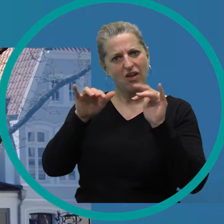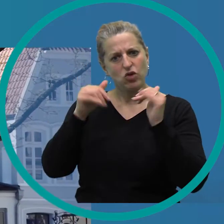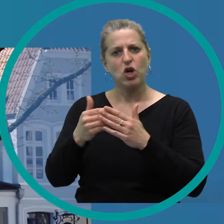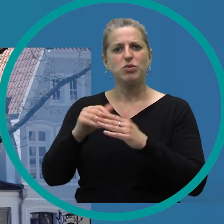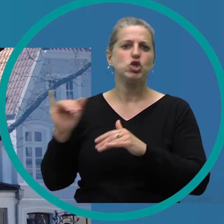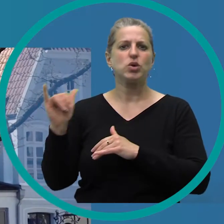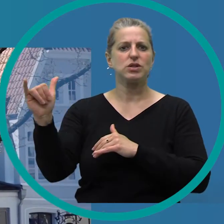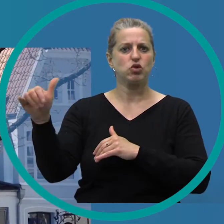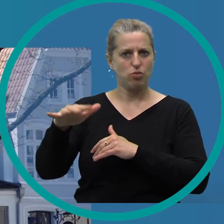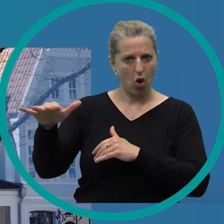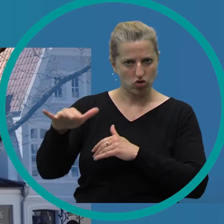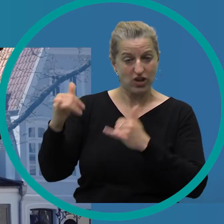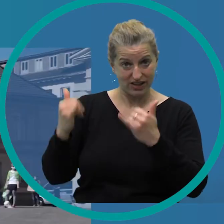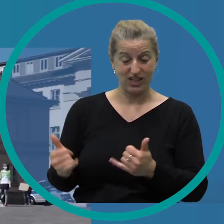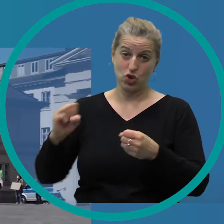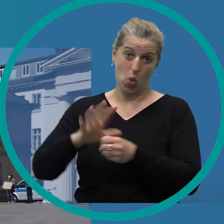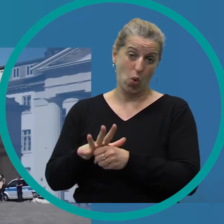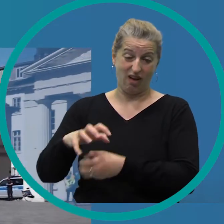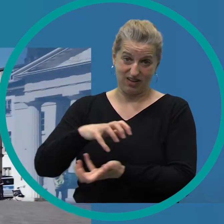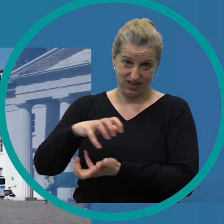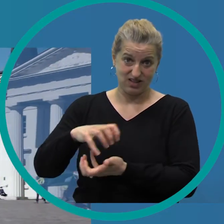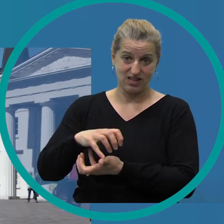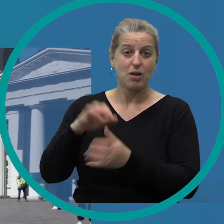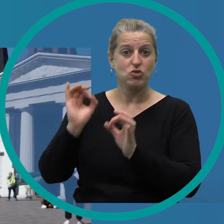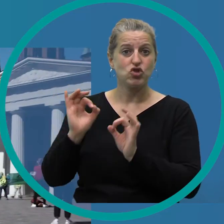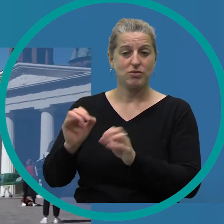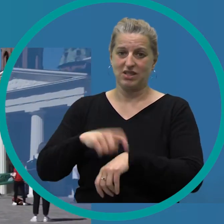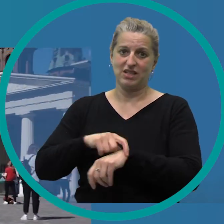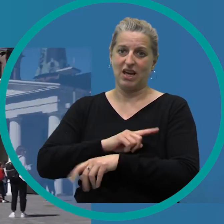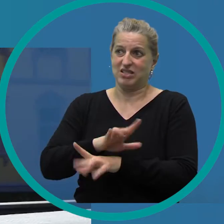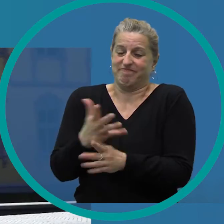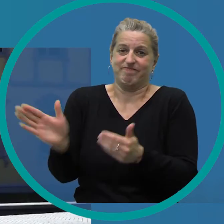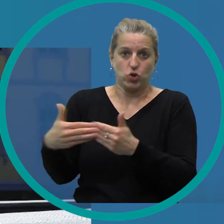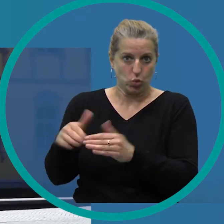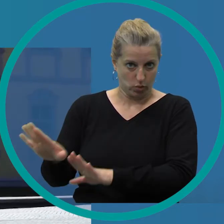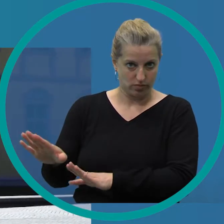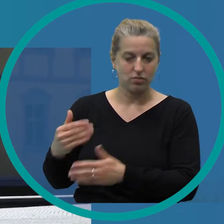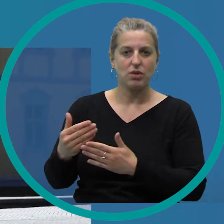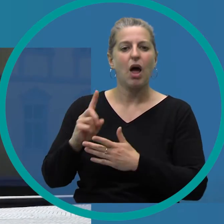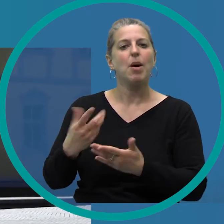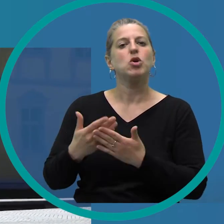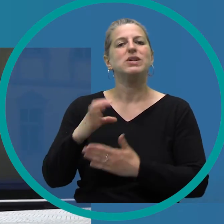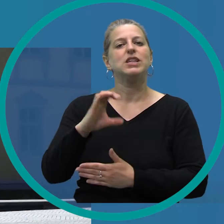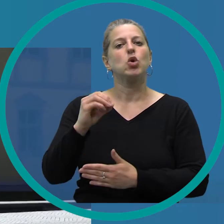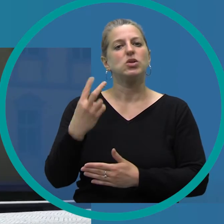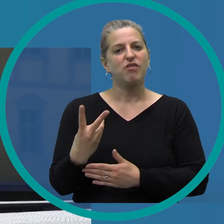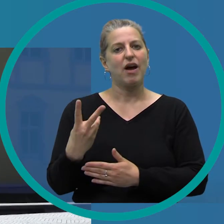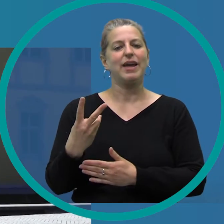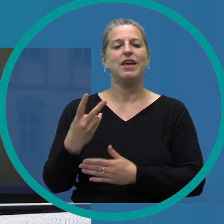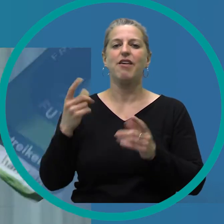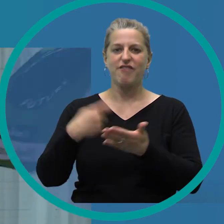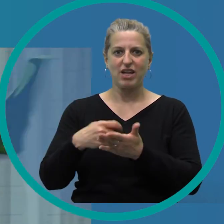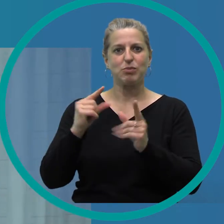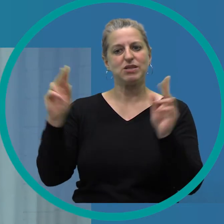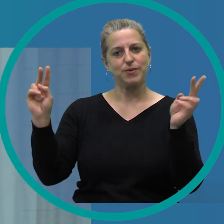beispielsweise die Tourismusbranche, sind aufgrund der Corona-Krise auf unbestimmte Zeit blamgelegt. Auch wenn hierdurch zum Beispiel die CO2-Werte etwas